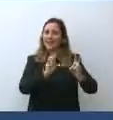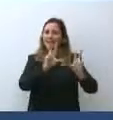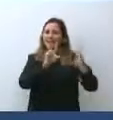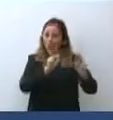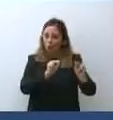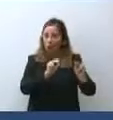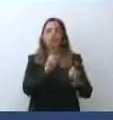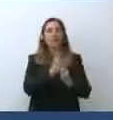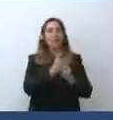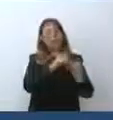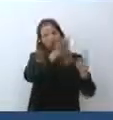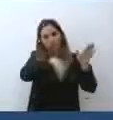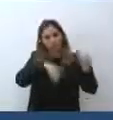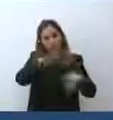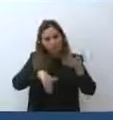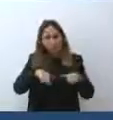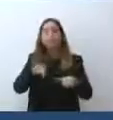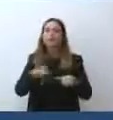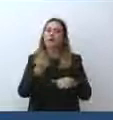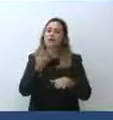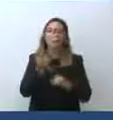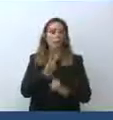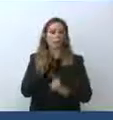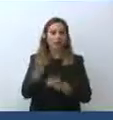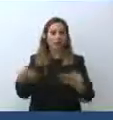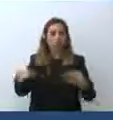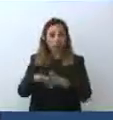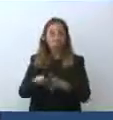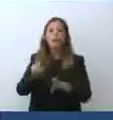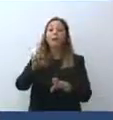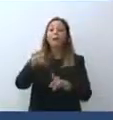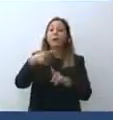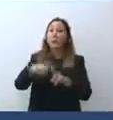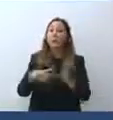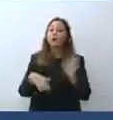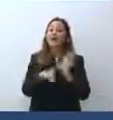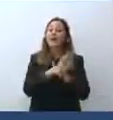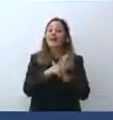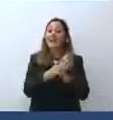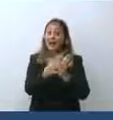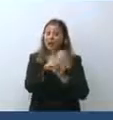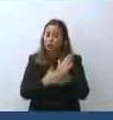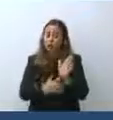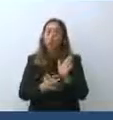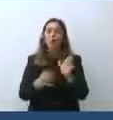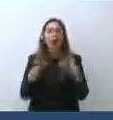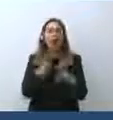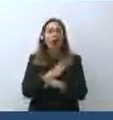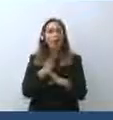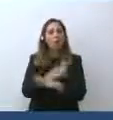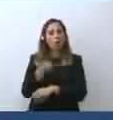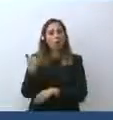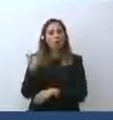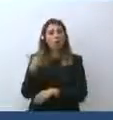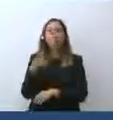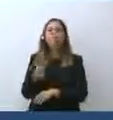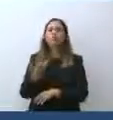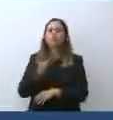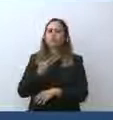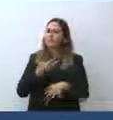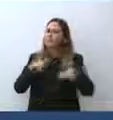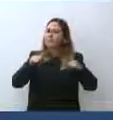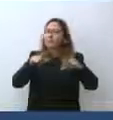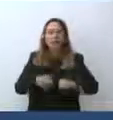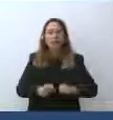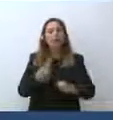indeterminato e abbiamo dato anche, l'abbiamo fatto nel decreto di agosto, anche l'impegno di far partire i concorsi